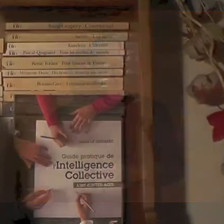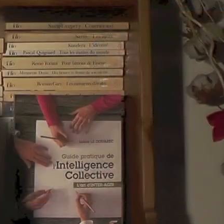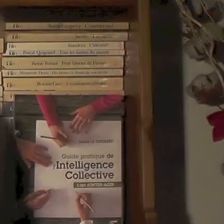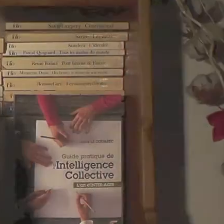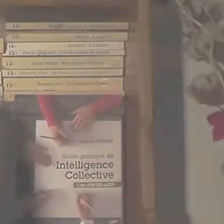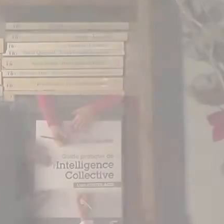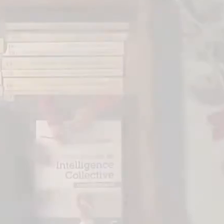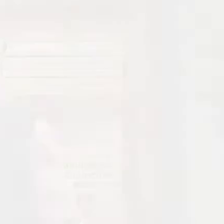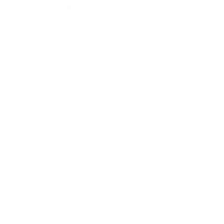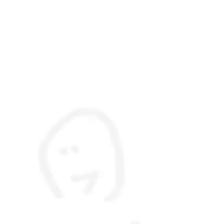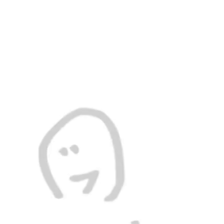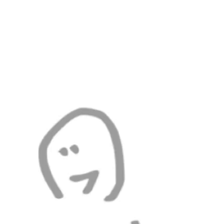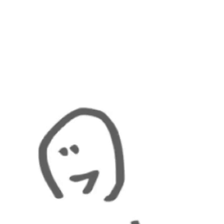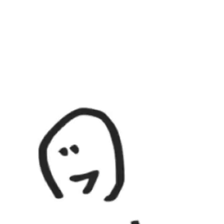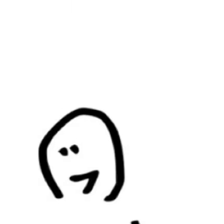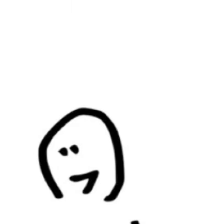enjeux qui sont les nôtres.